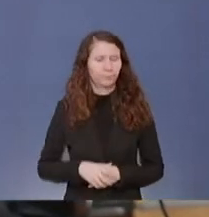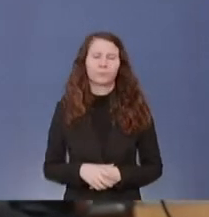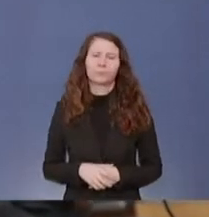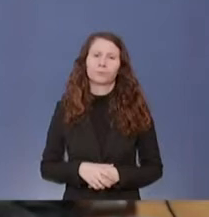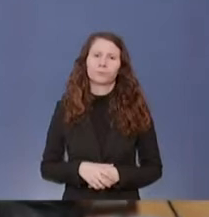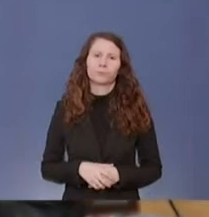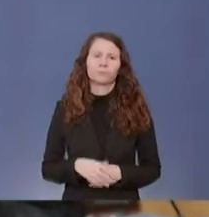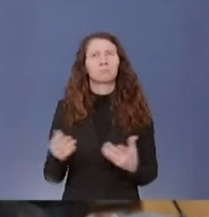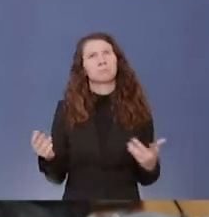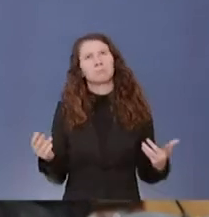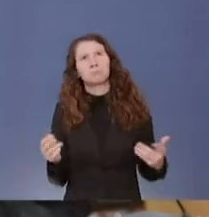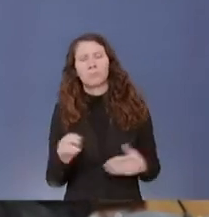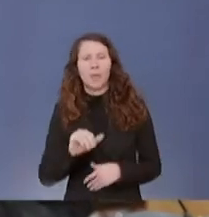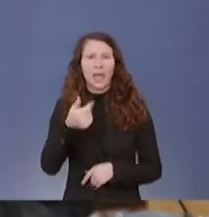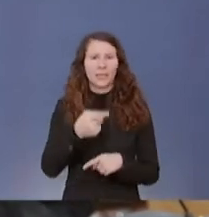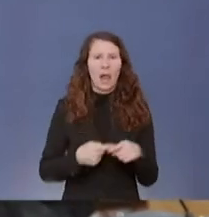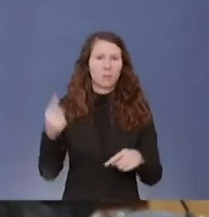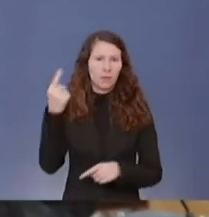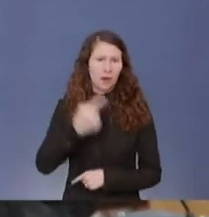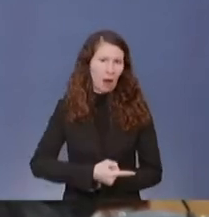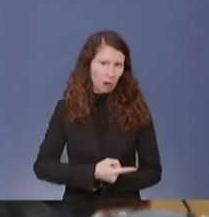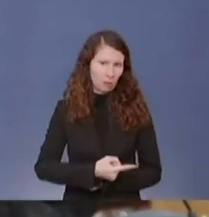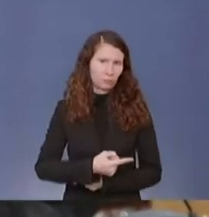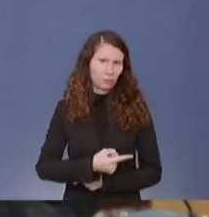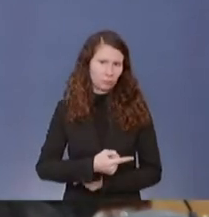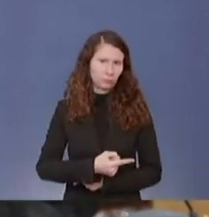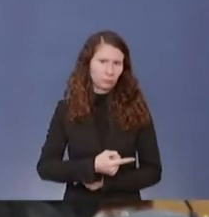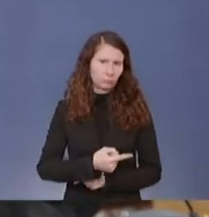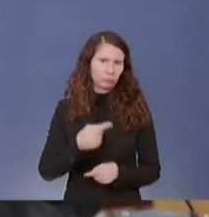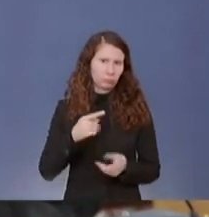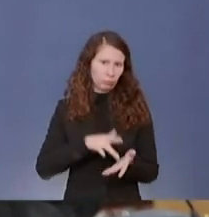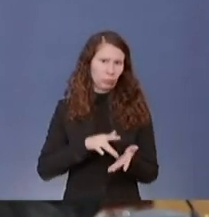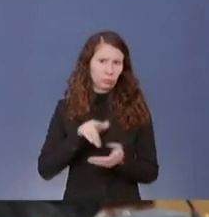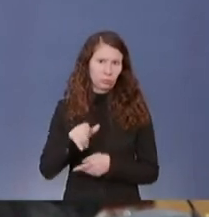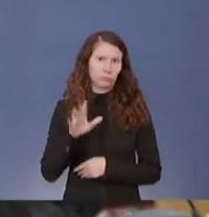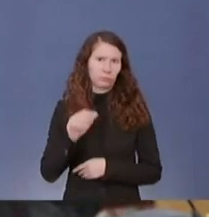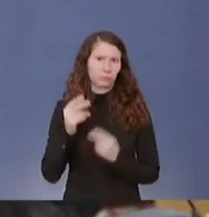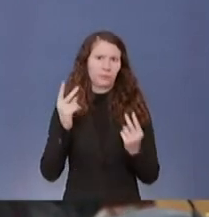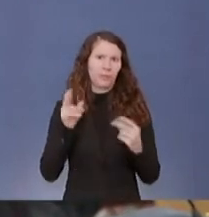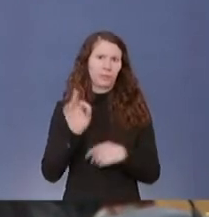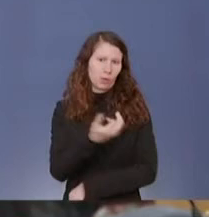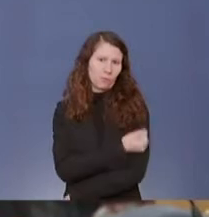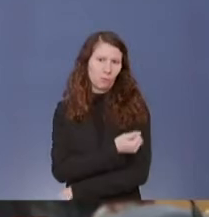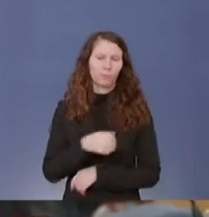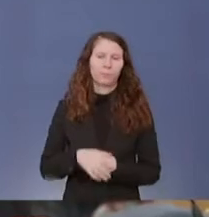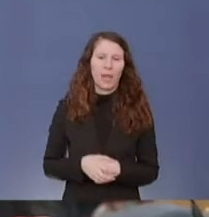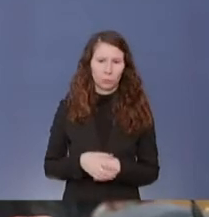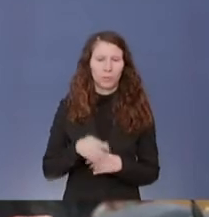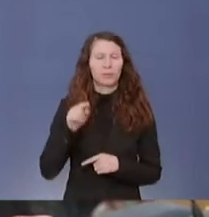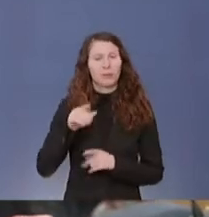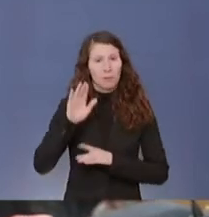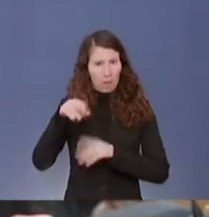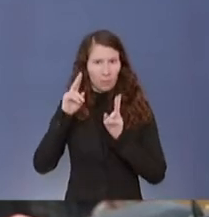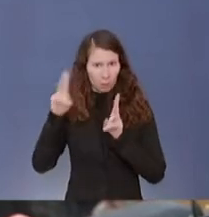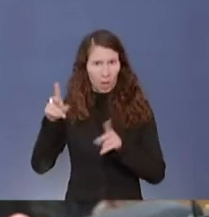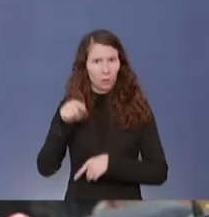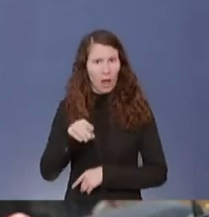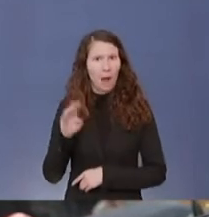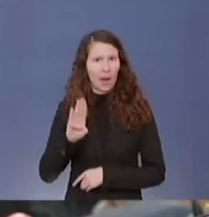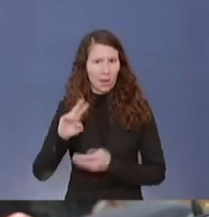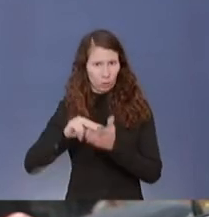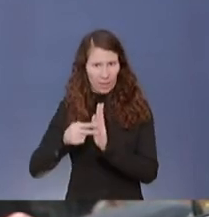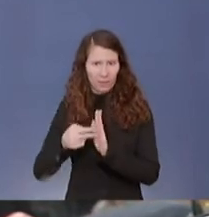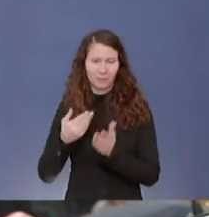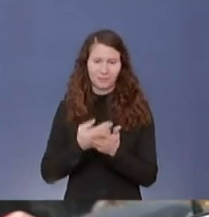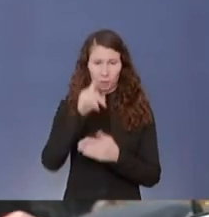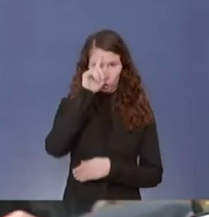ich sage jetzt erstes Halbjahr, weil das ist das Entscheidende für die Impfung, wird durch diese Nachbestellung, wird Deutschland